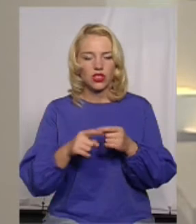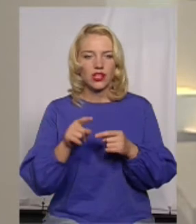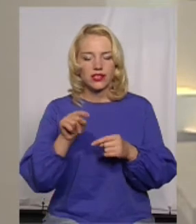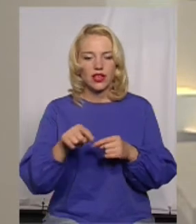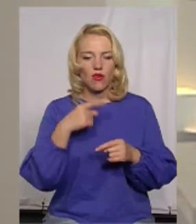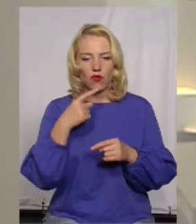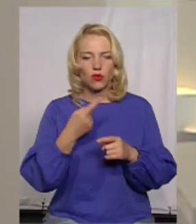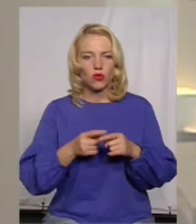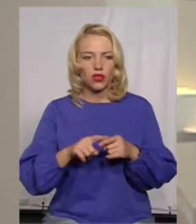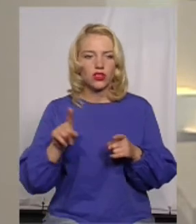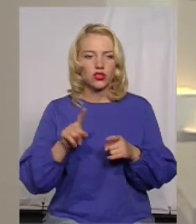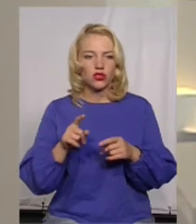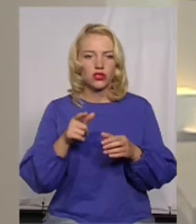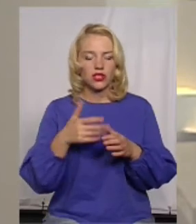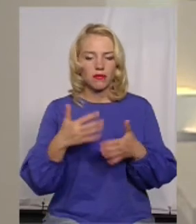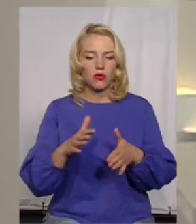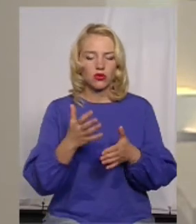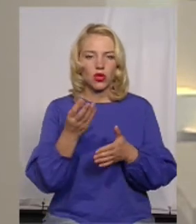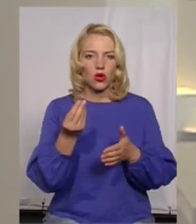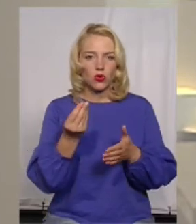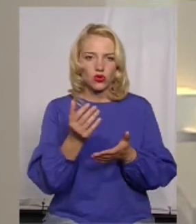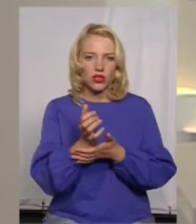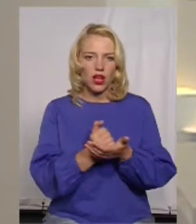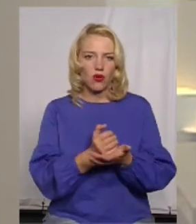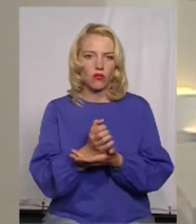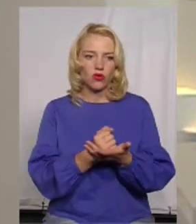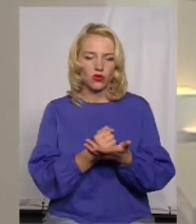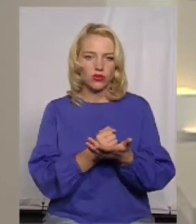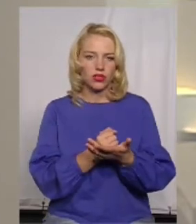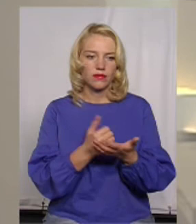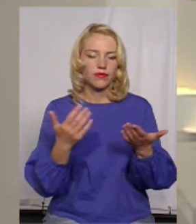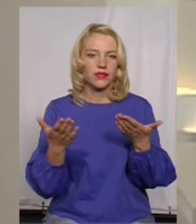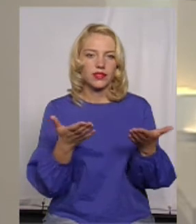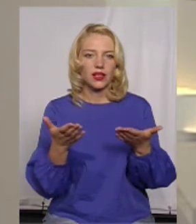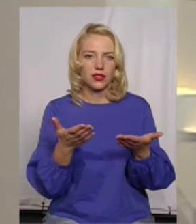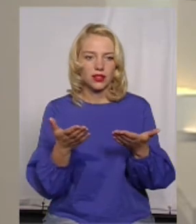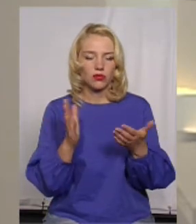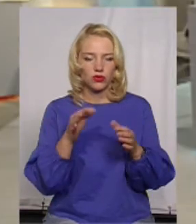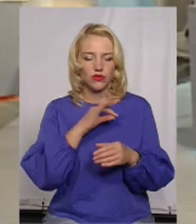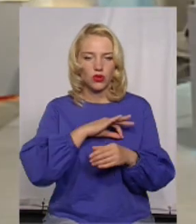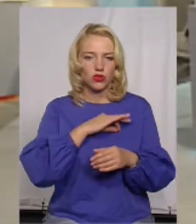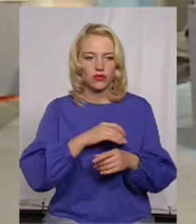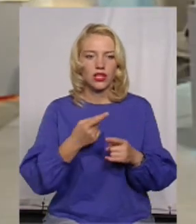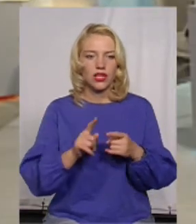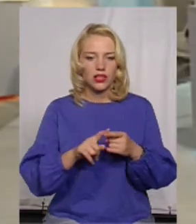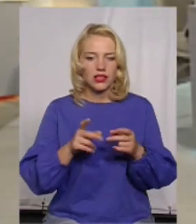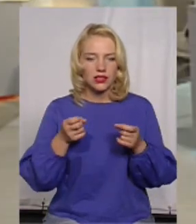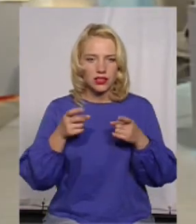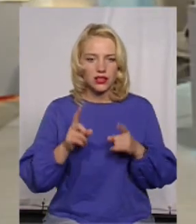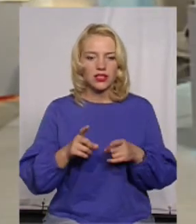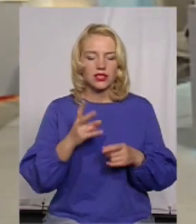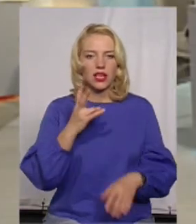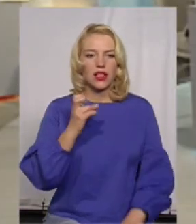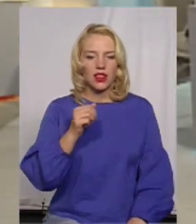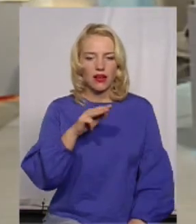про те, що це просто акумулюються кошти, які будуть використовуватись? Ні, це дійсно НАК